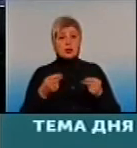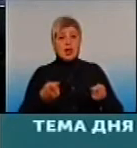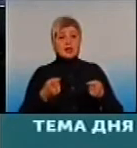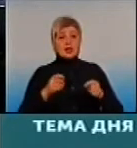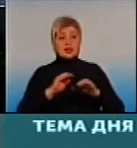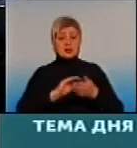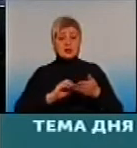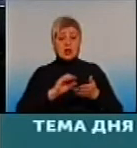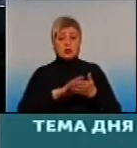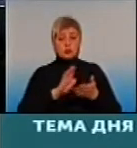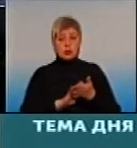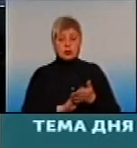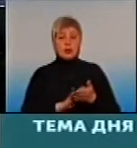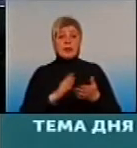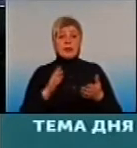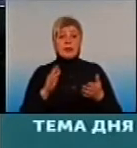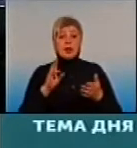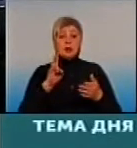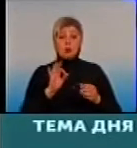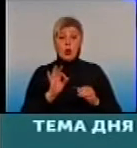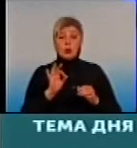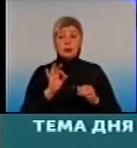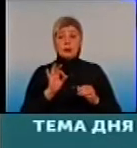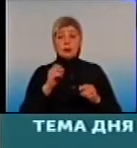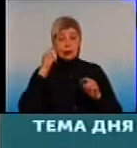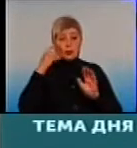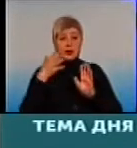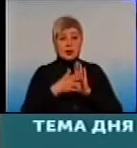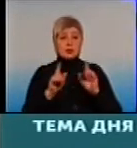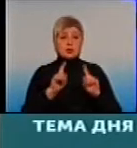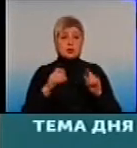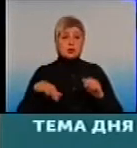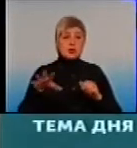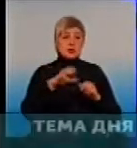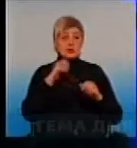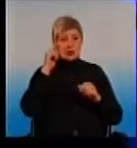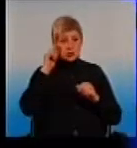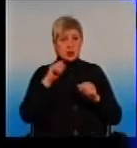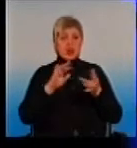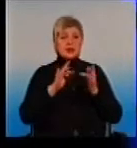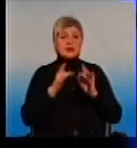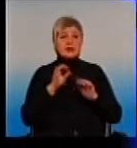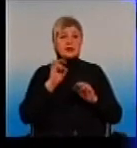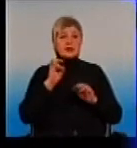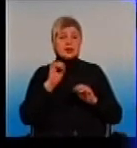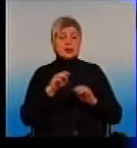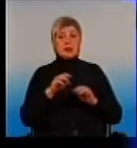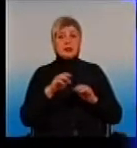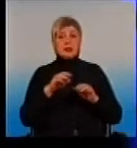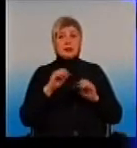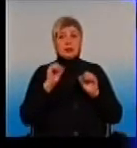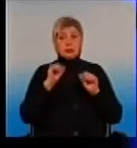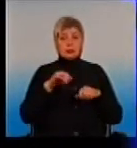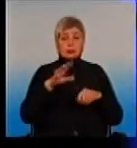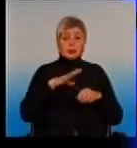через систему електронної регістратури. Ну, понятно, що не всі там владіють інтернетом, не всі можуть виснути, але можуть внуки і